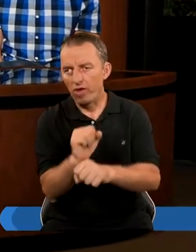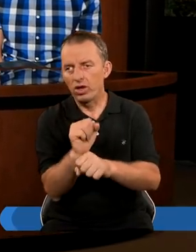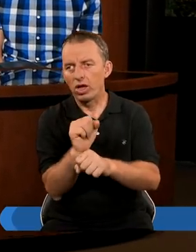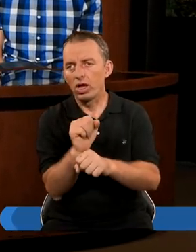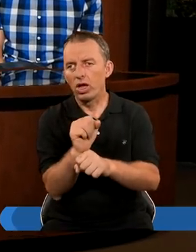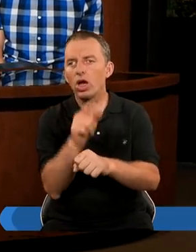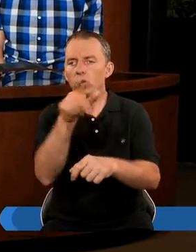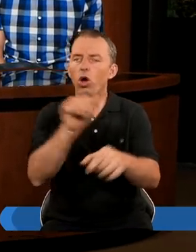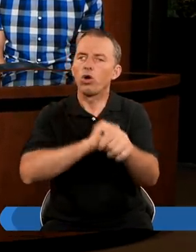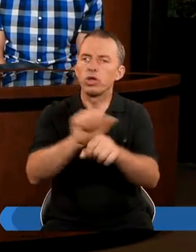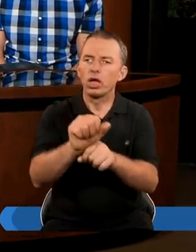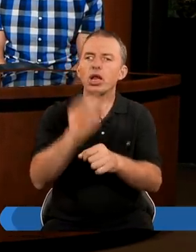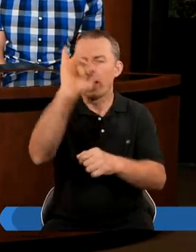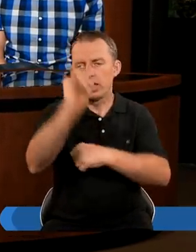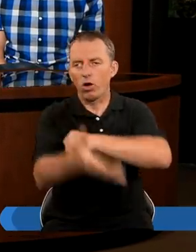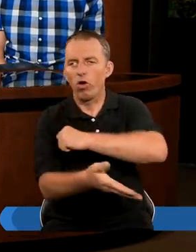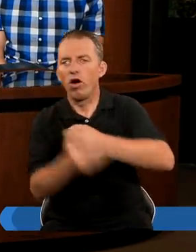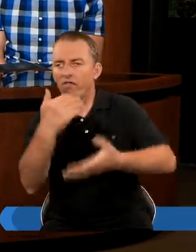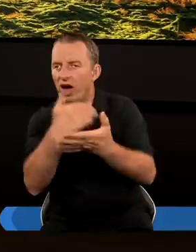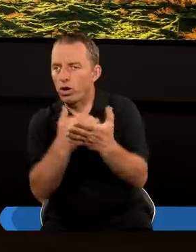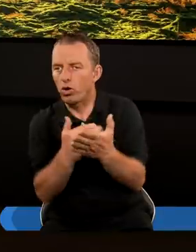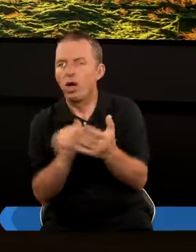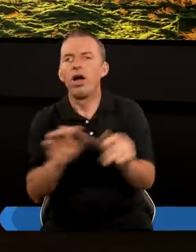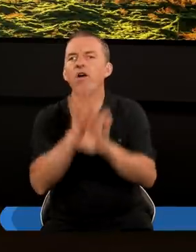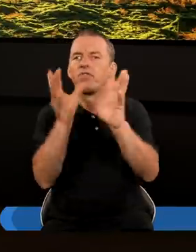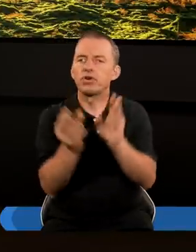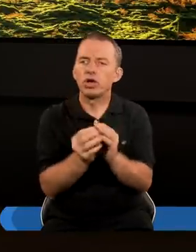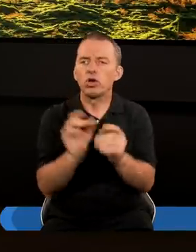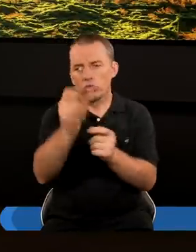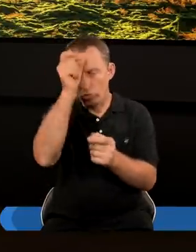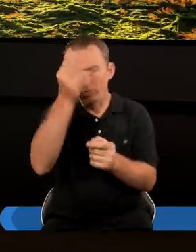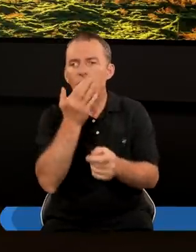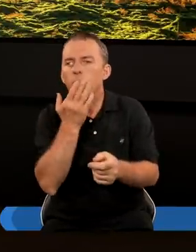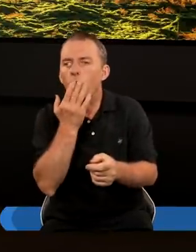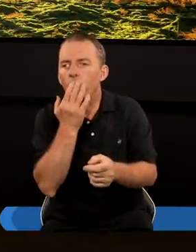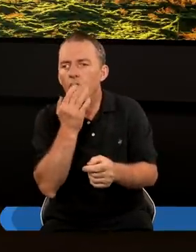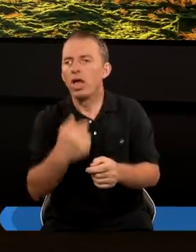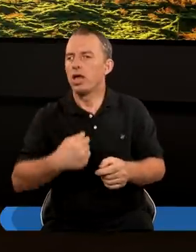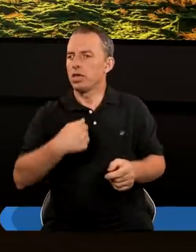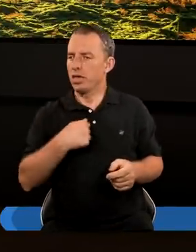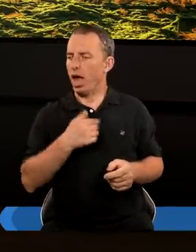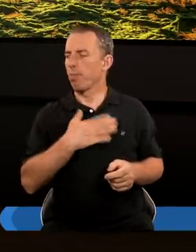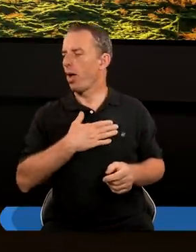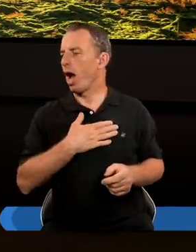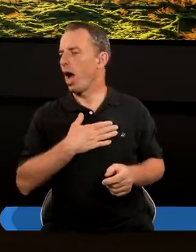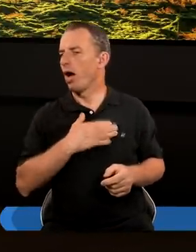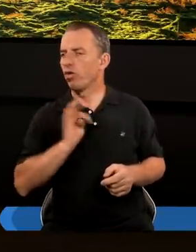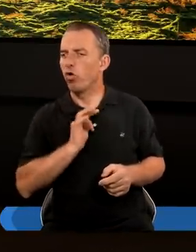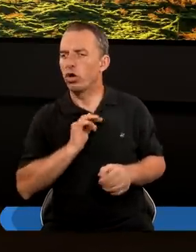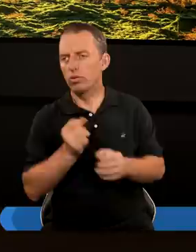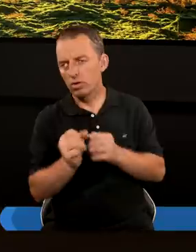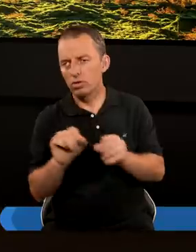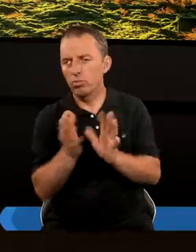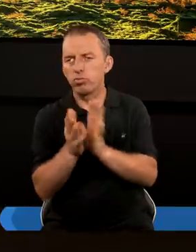To jest Na jego warunkach A wszystko Co człowiek mówi Ale ja mam swój pomysł Na